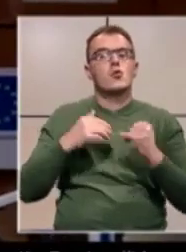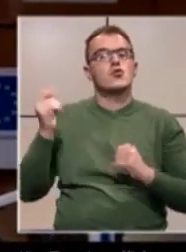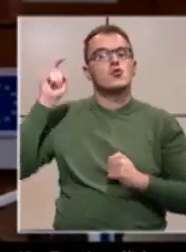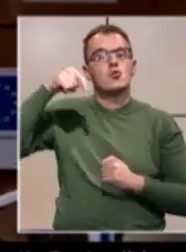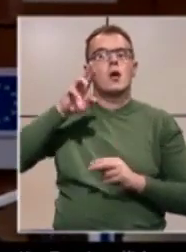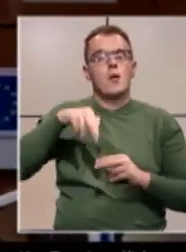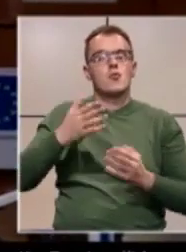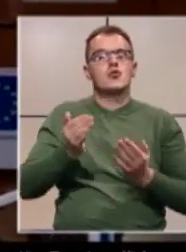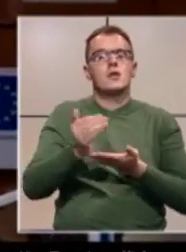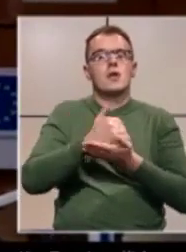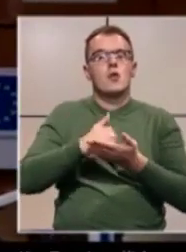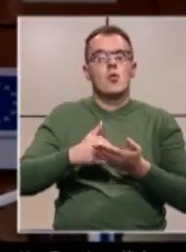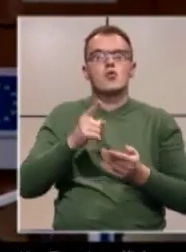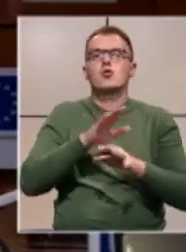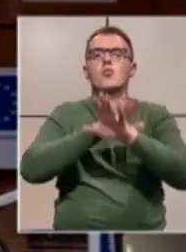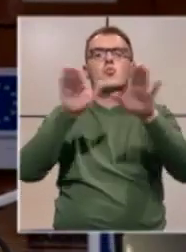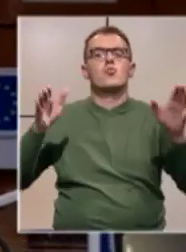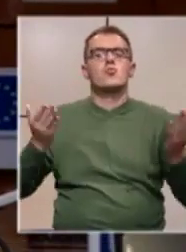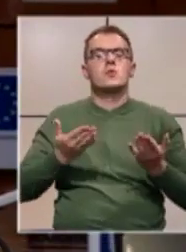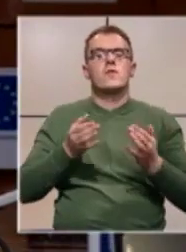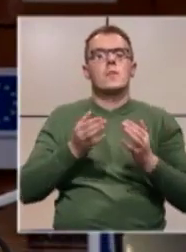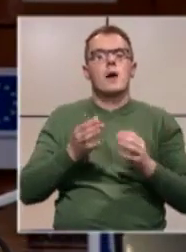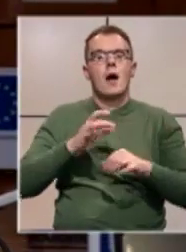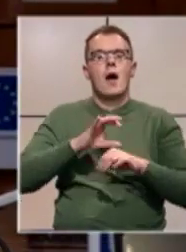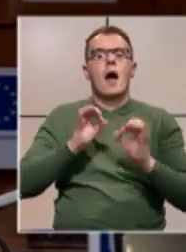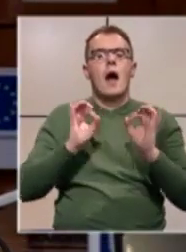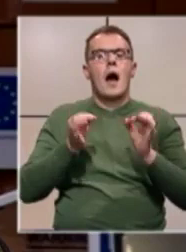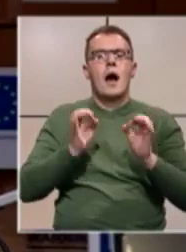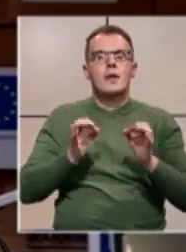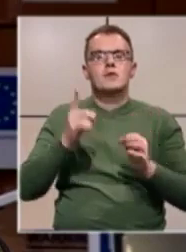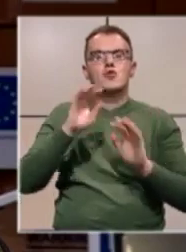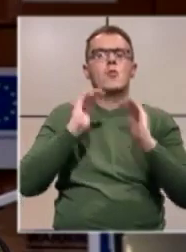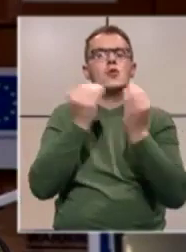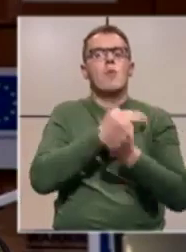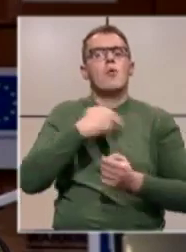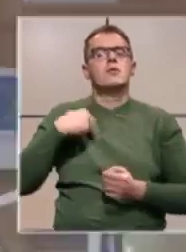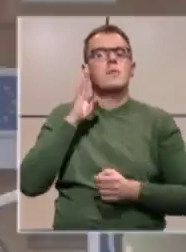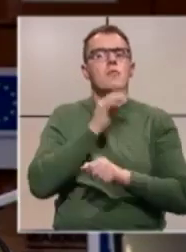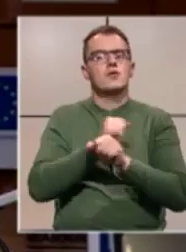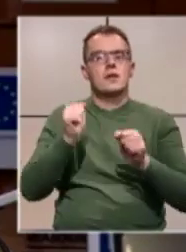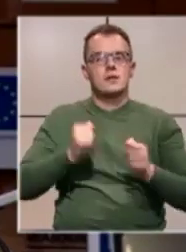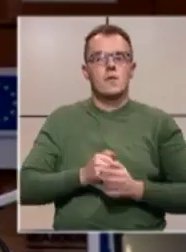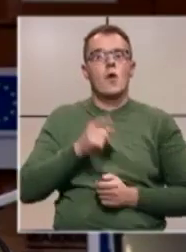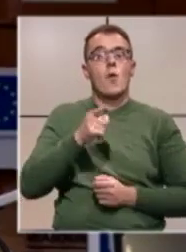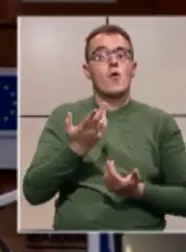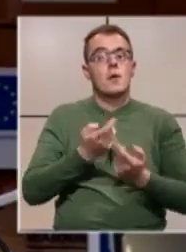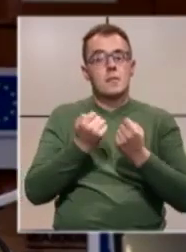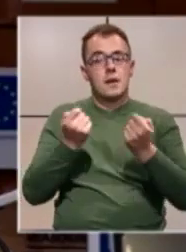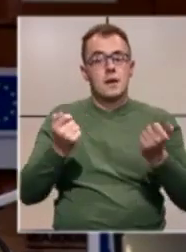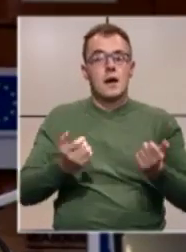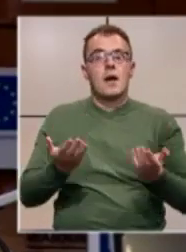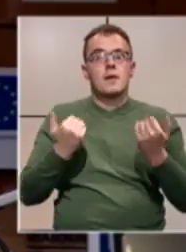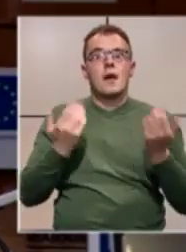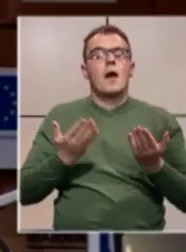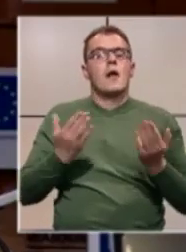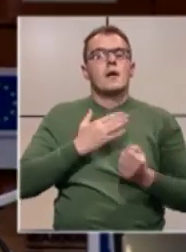moći da se koriste u svim anestezijološkim odjeljenjima u bolnicama Bosne i Hercegovine. Ovo je prilika da